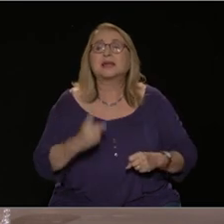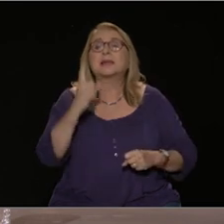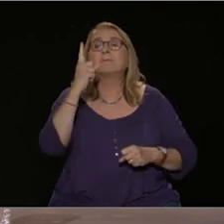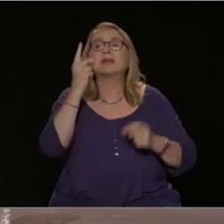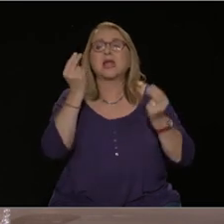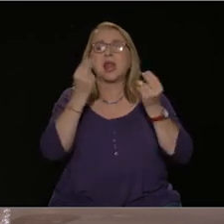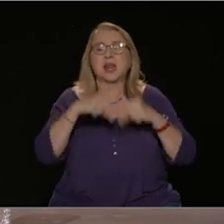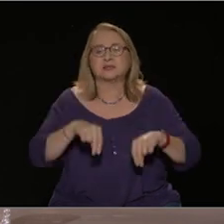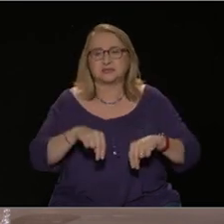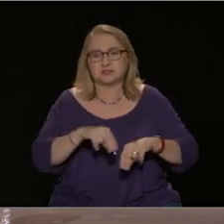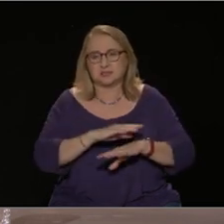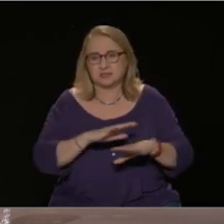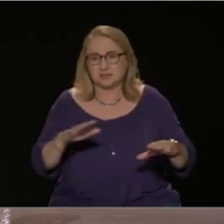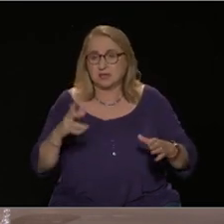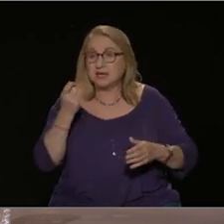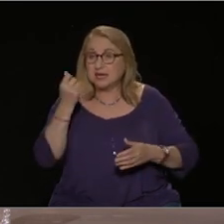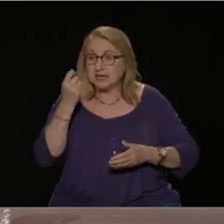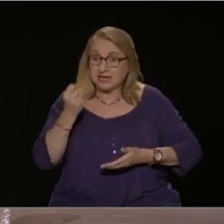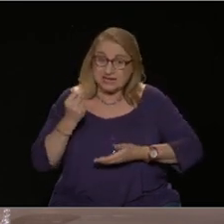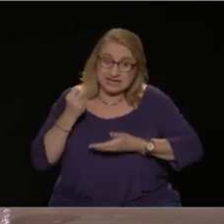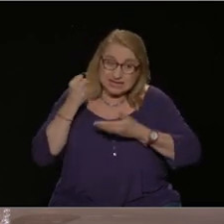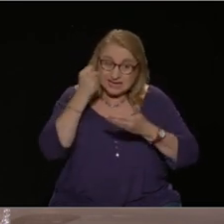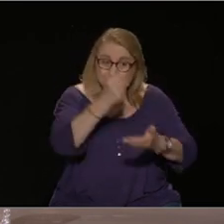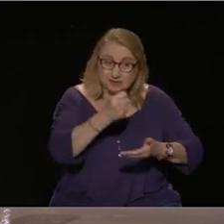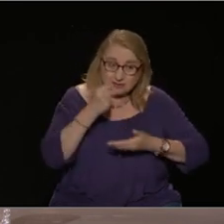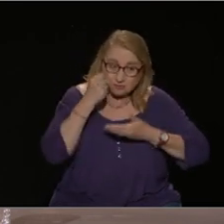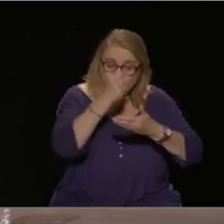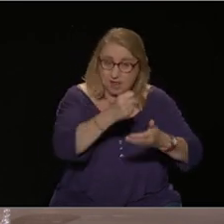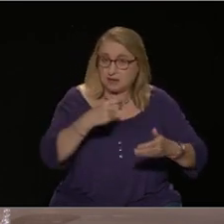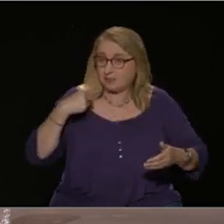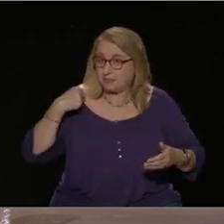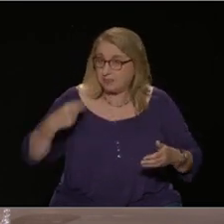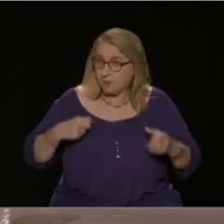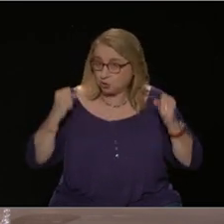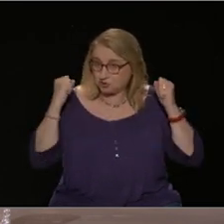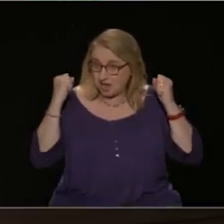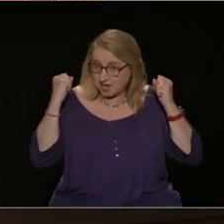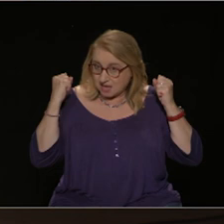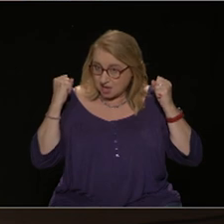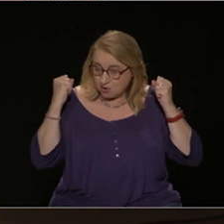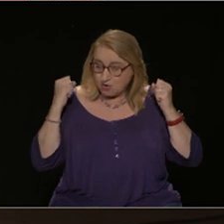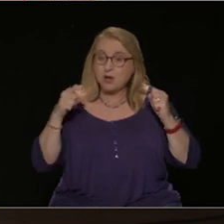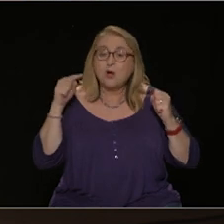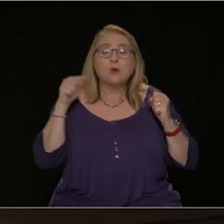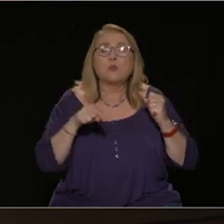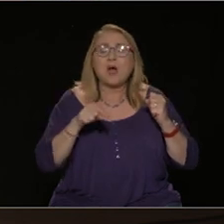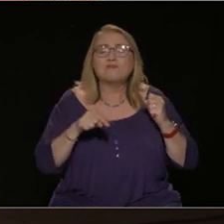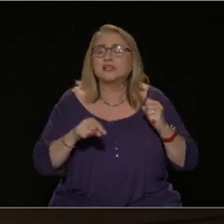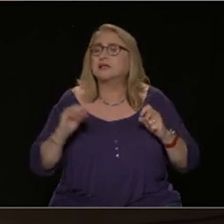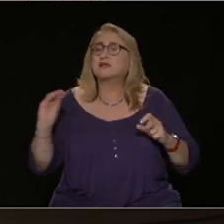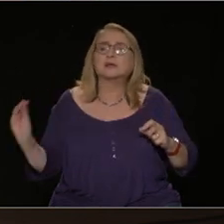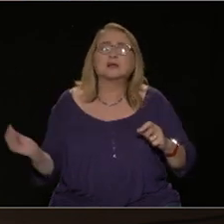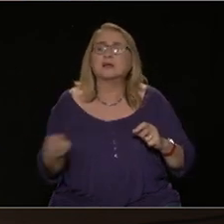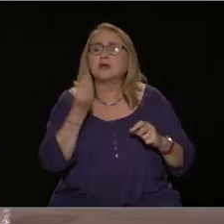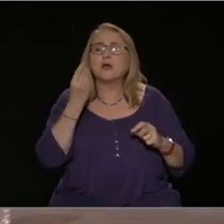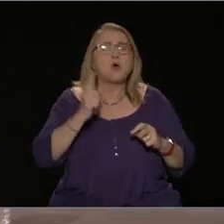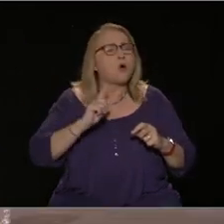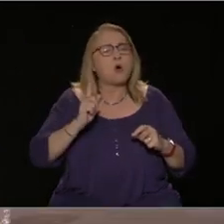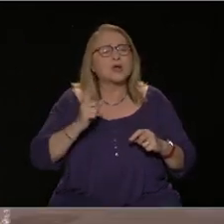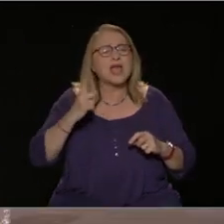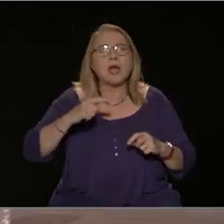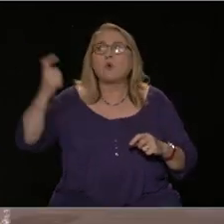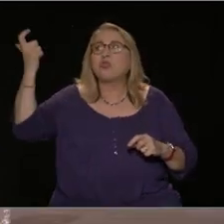Μαζική χρηματοδότηση της δημόσιας υγείας, η οποία, ξαναλέω, θα προέλθει όχι από δάνεια